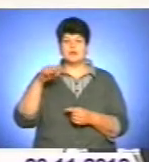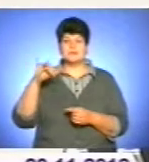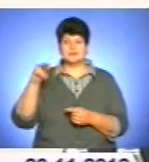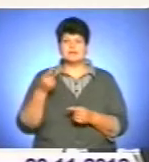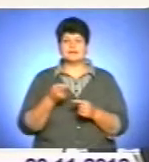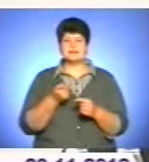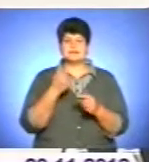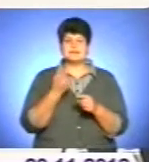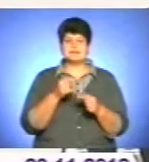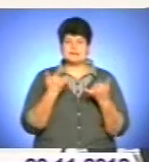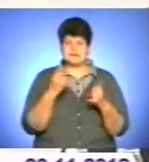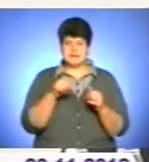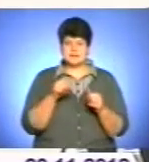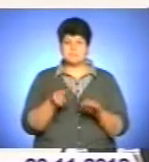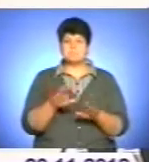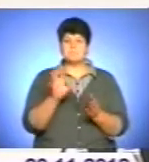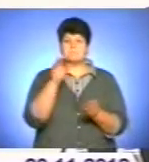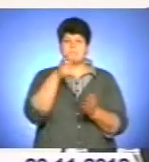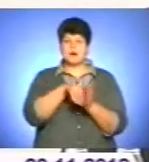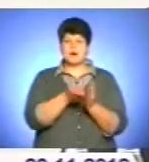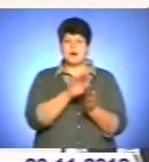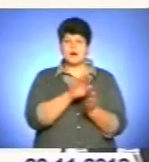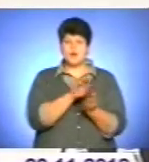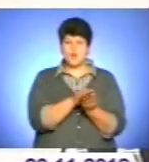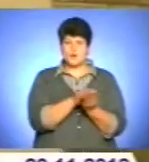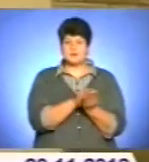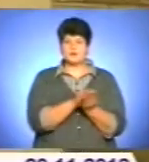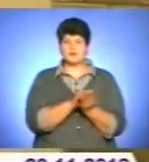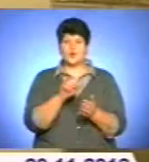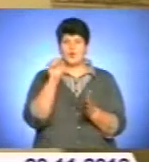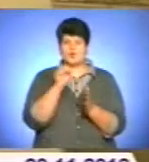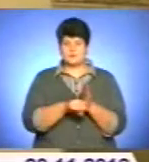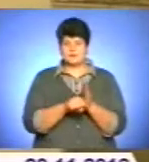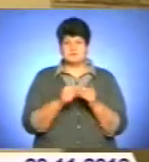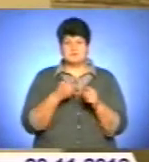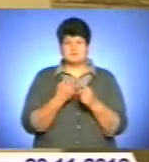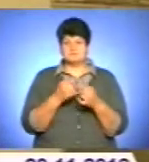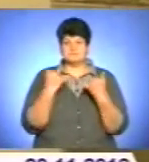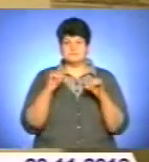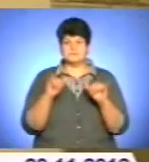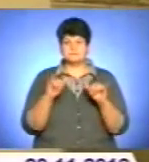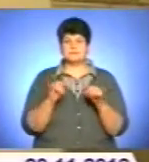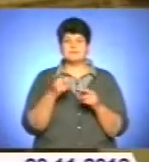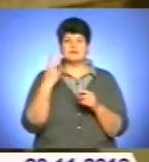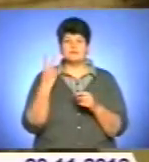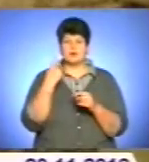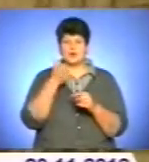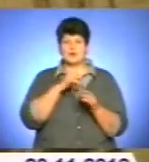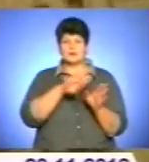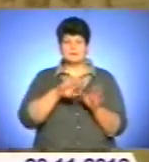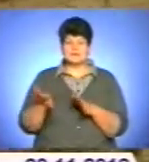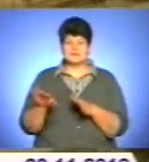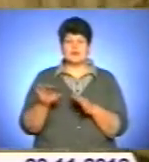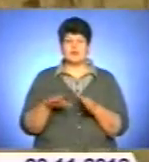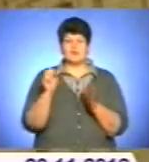погиб, убит для многих київлян, молодих, є відкровідним. 1913 року, за два роки після вбивства Петра